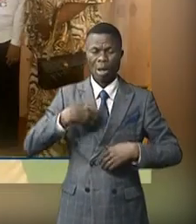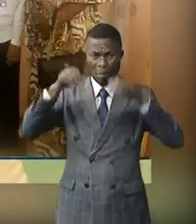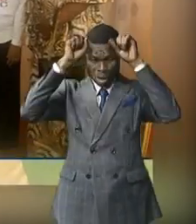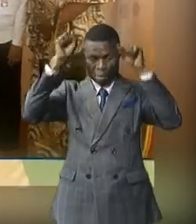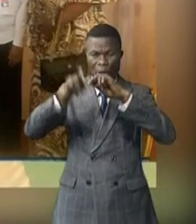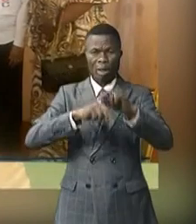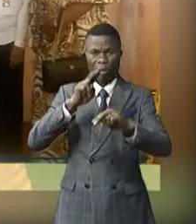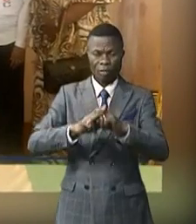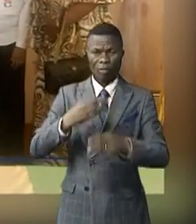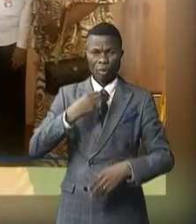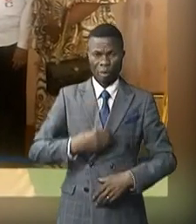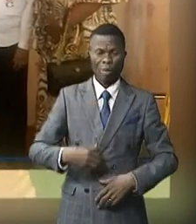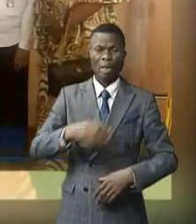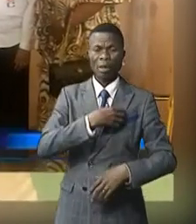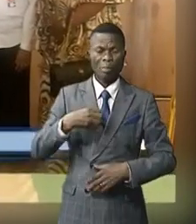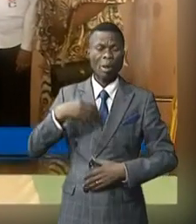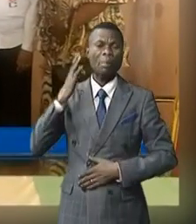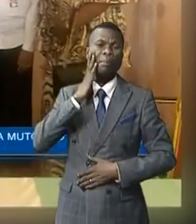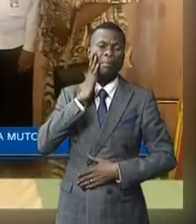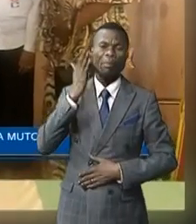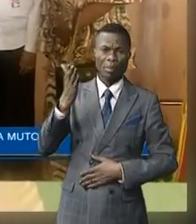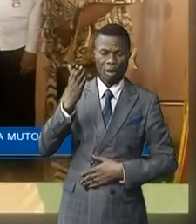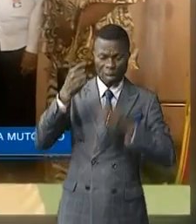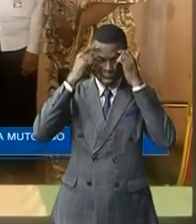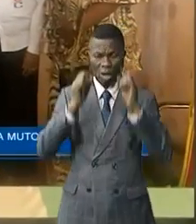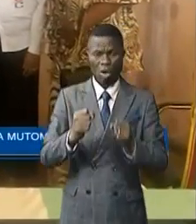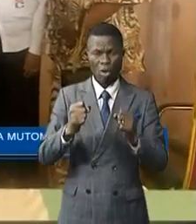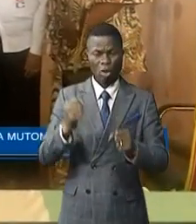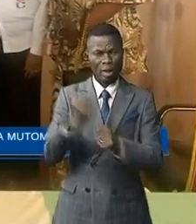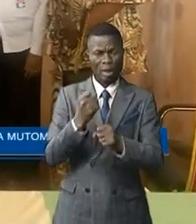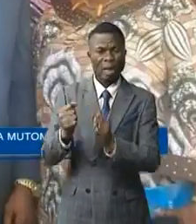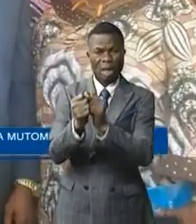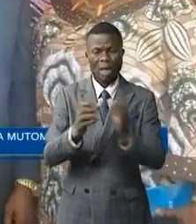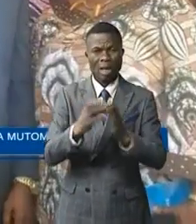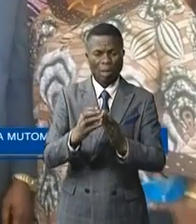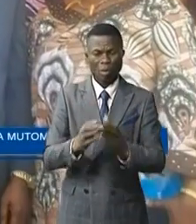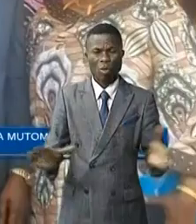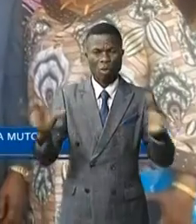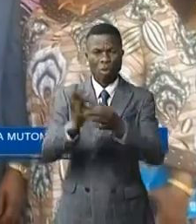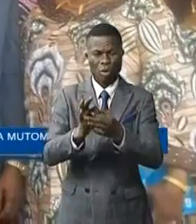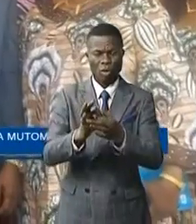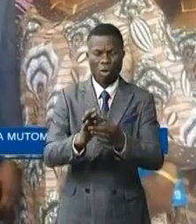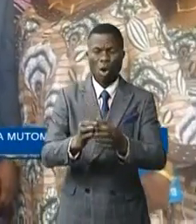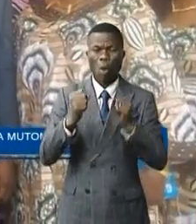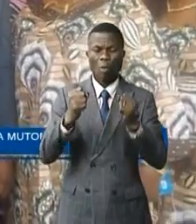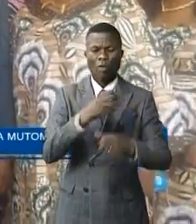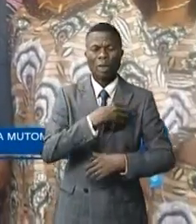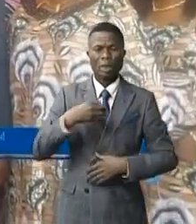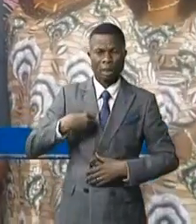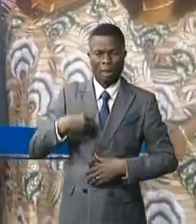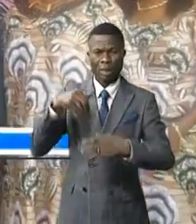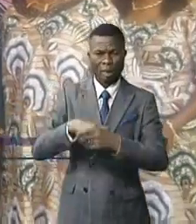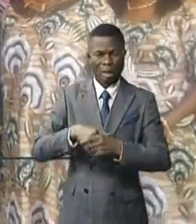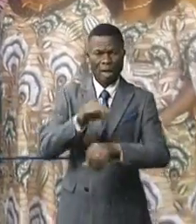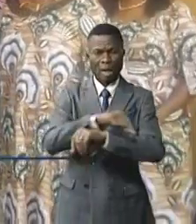nationale, le maître Marie Kiet Moujinga, sont déterminées à œuvrer ensemble pour la consolidation du leadership féminin au